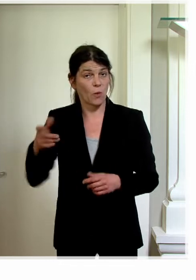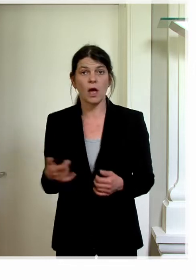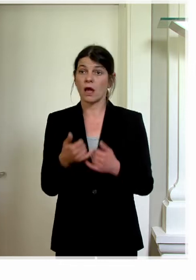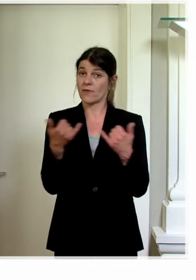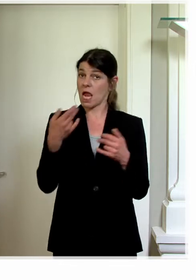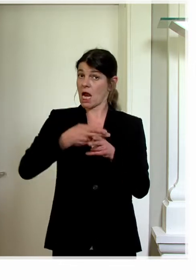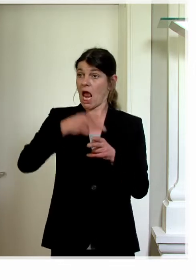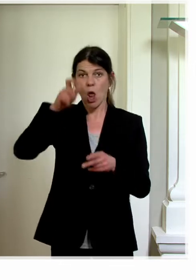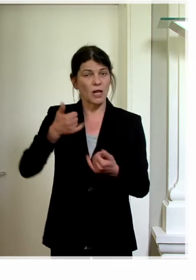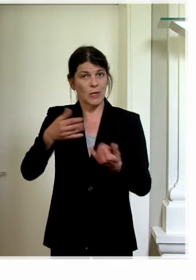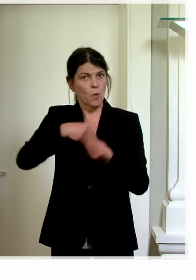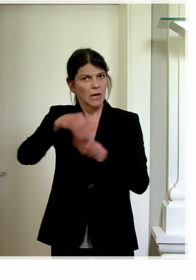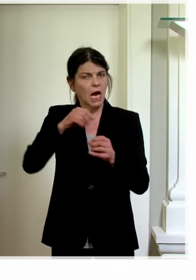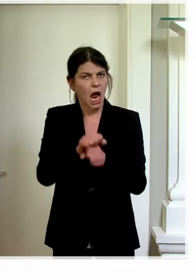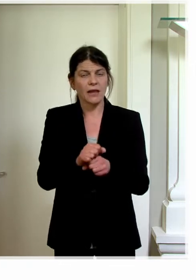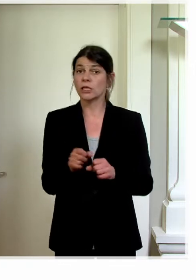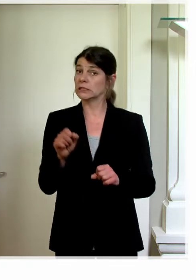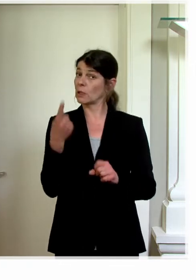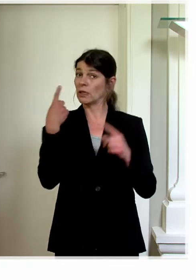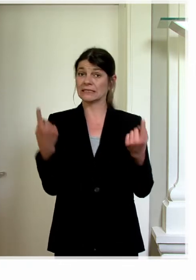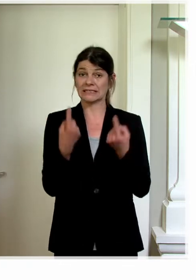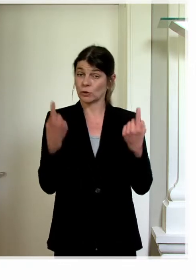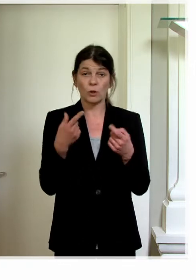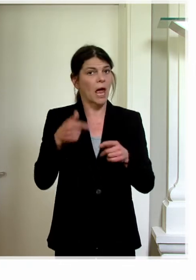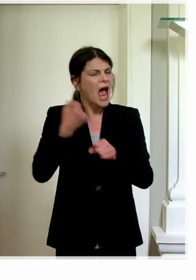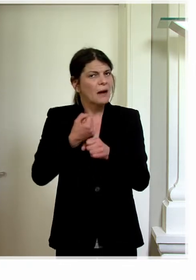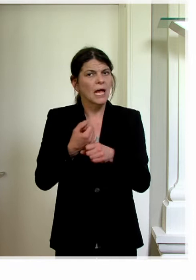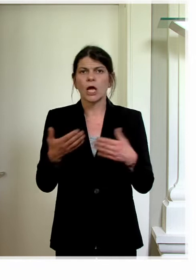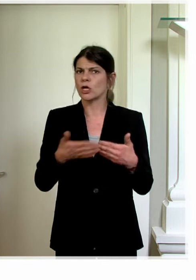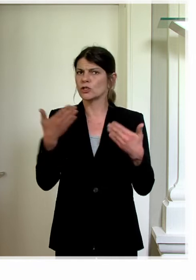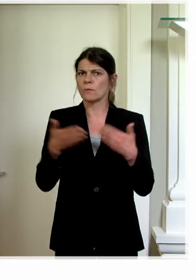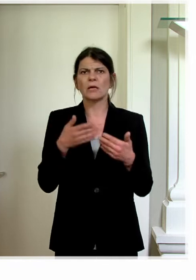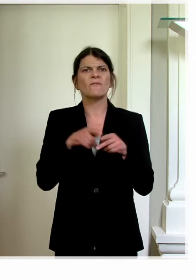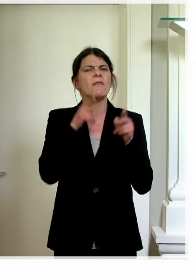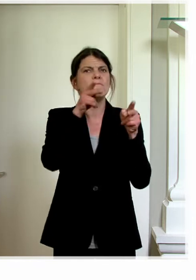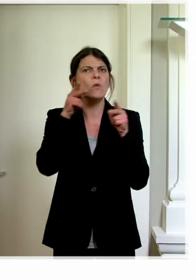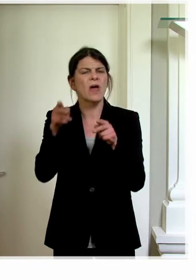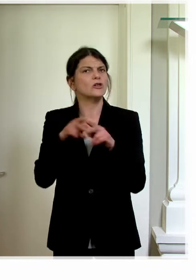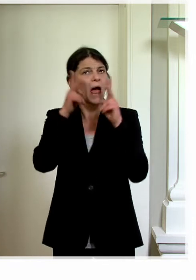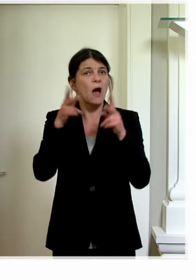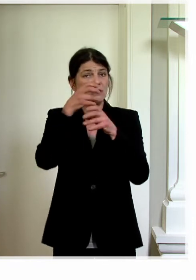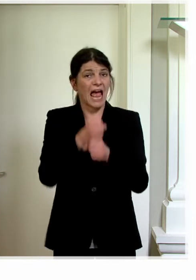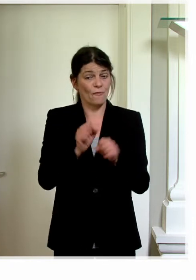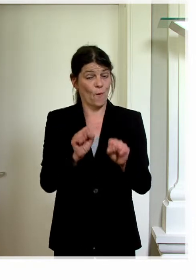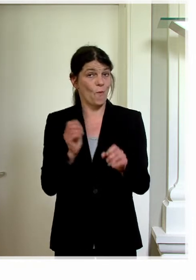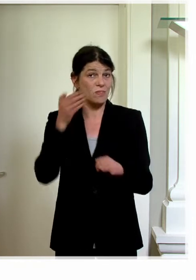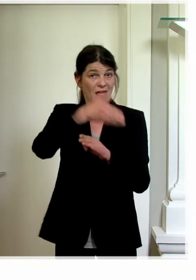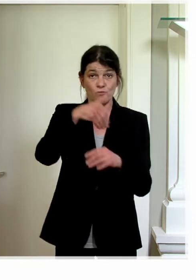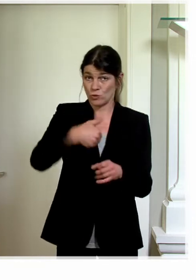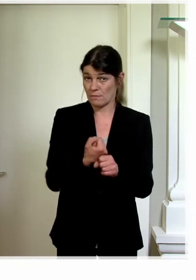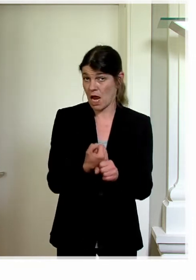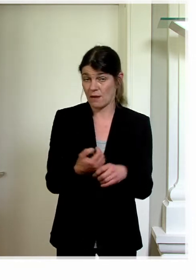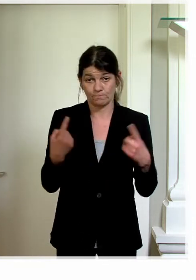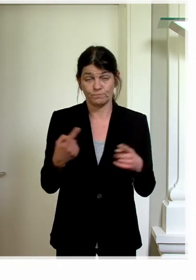mit Erkrankten um, besondere Situationen bei der Arbeit, zum Beispiel, wenn eine Montage im Haushalt des Kunden stattfinden muss.